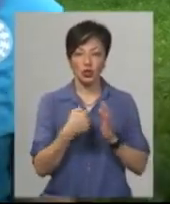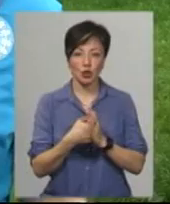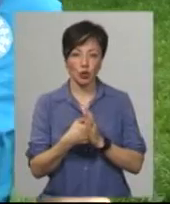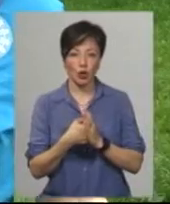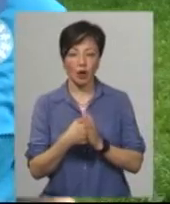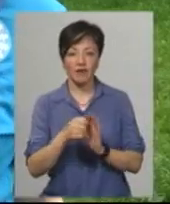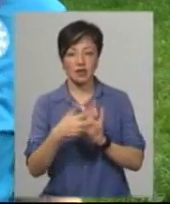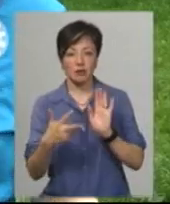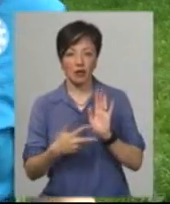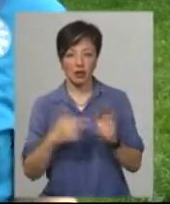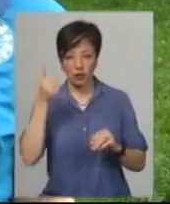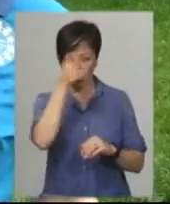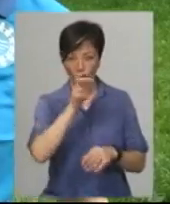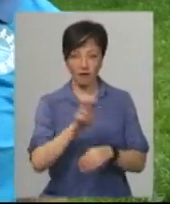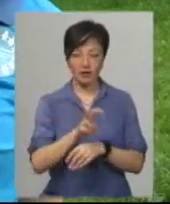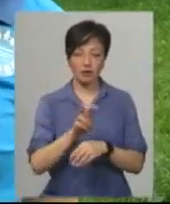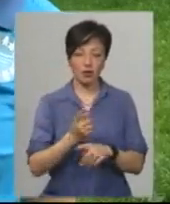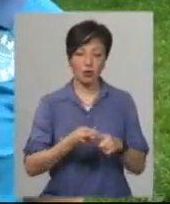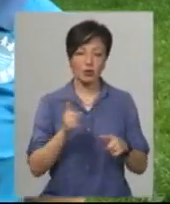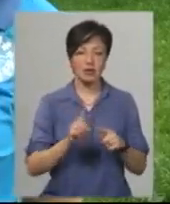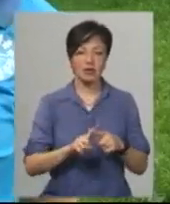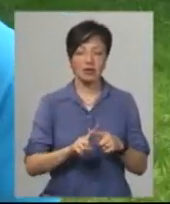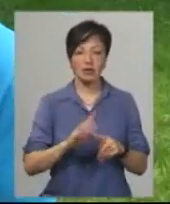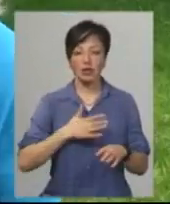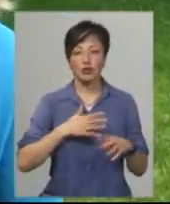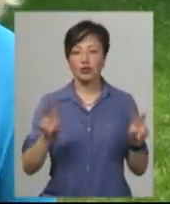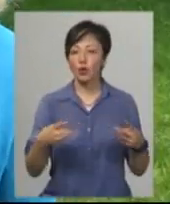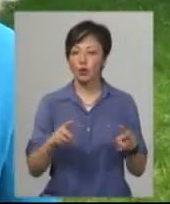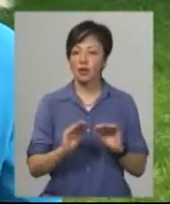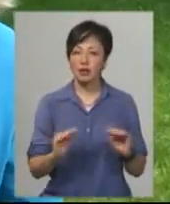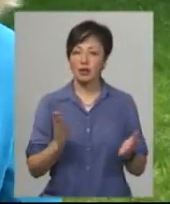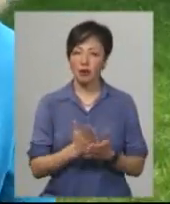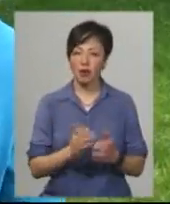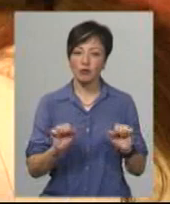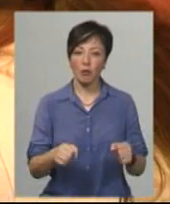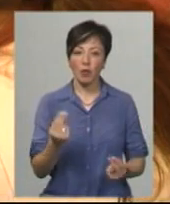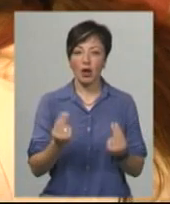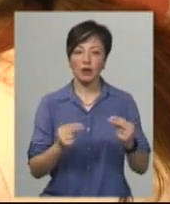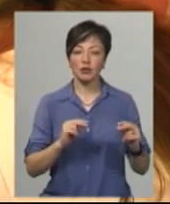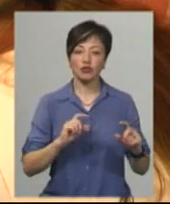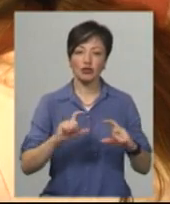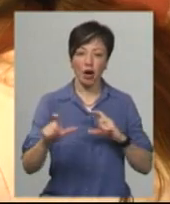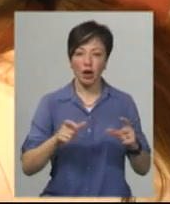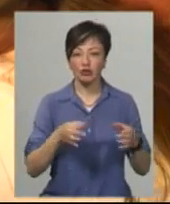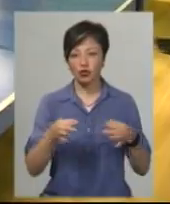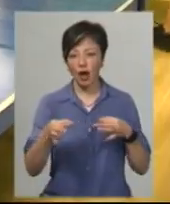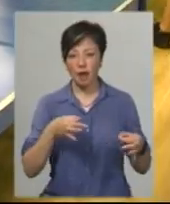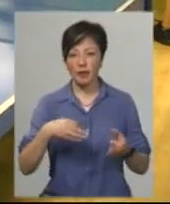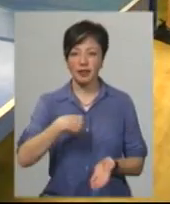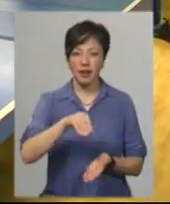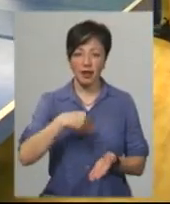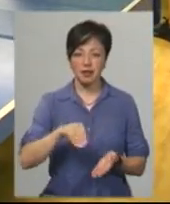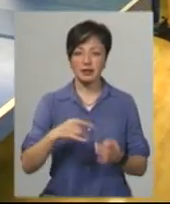18 років відвідують наш клуб. Дітки мають змогу пограти в шахи, шахмати, теніс,